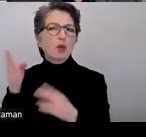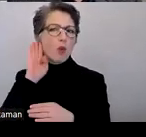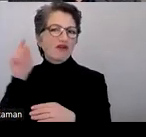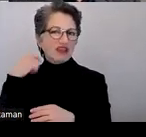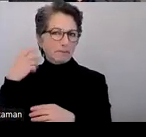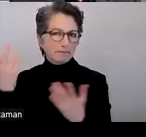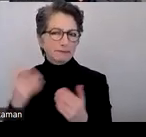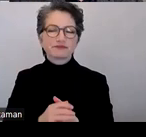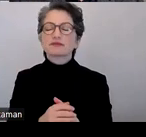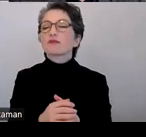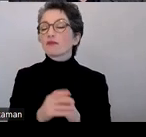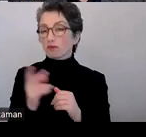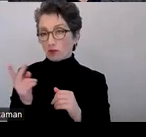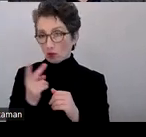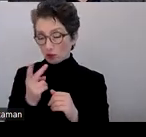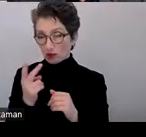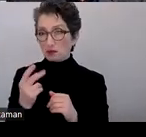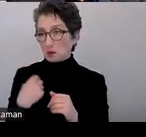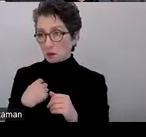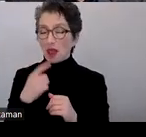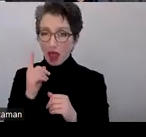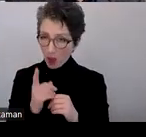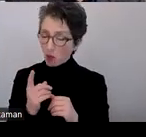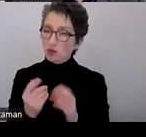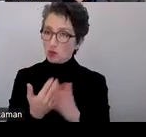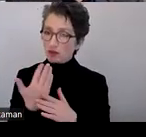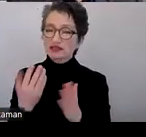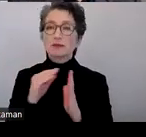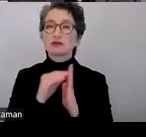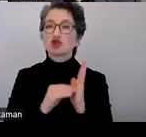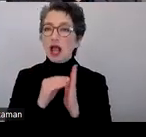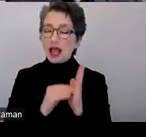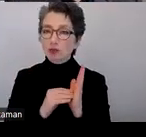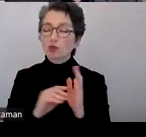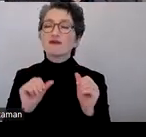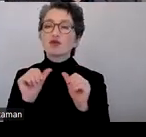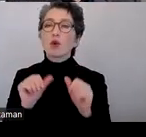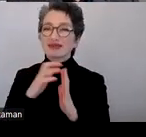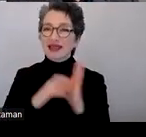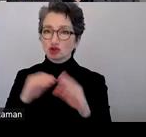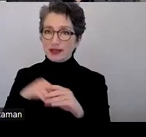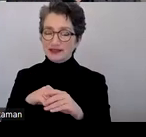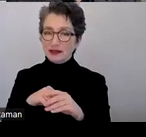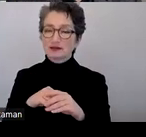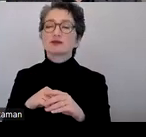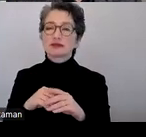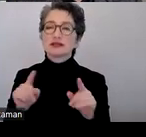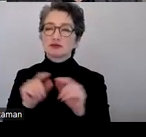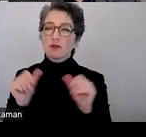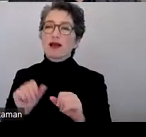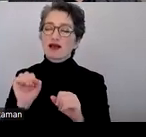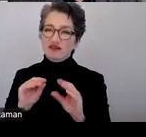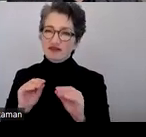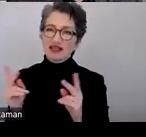Oder neuerdings hat sich auch durchgesetzt, dass man die Beschreibung als Text speichert. Dann kann man auch das gleiche Format verwenden wie bei